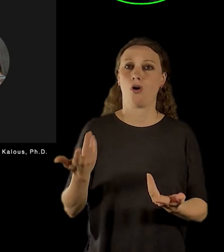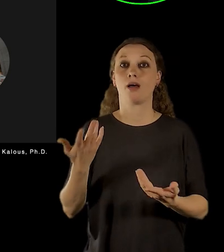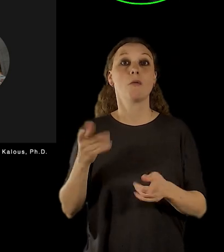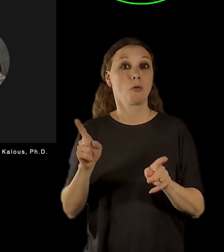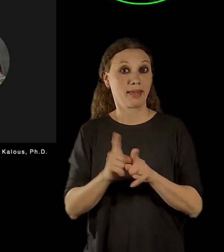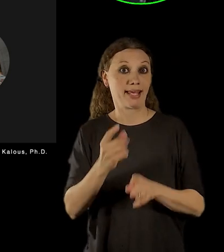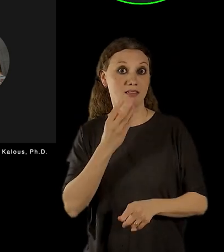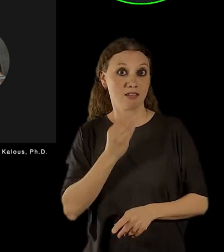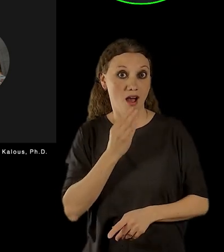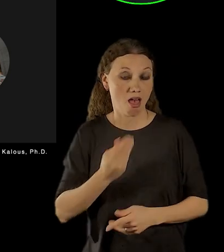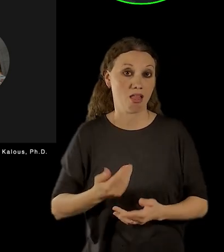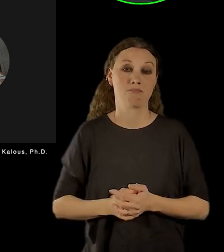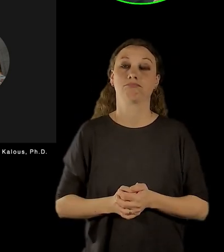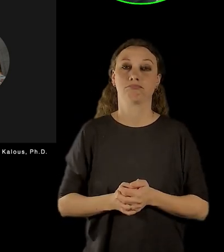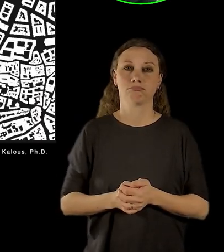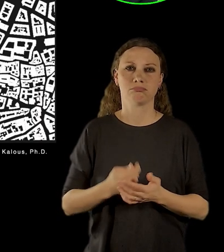Jadvašem.